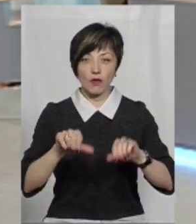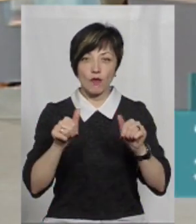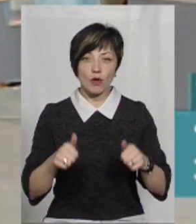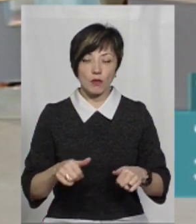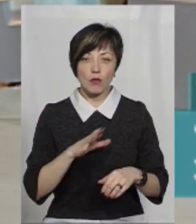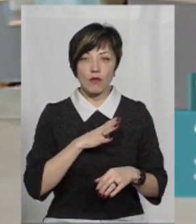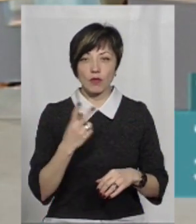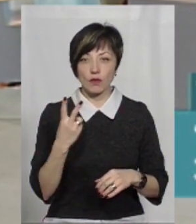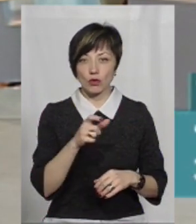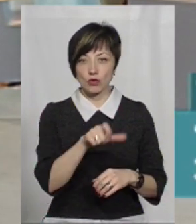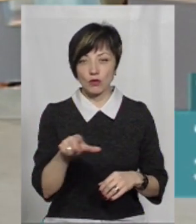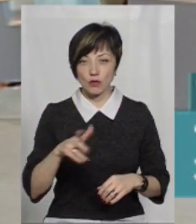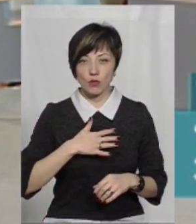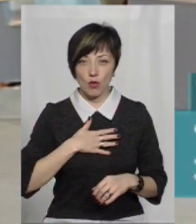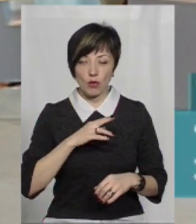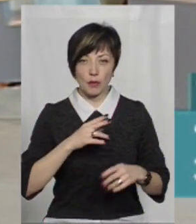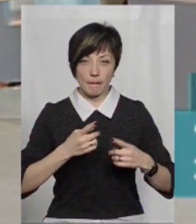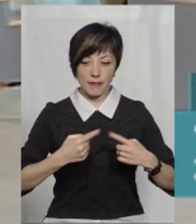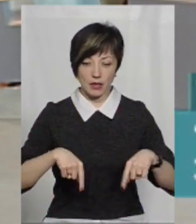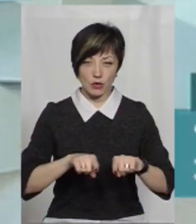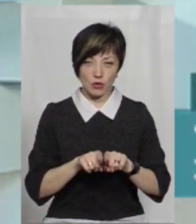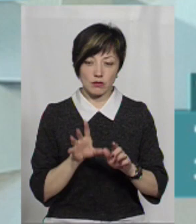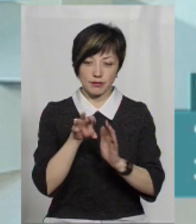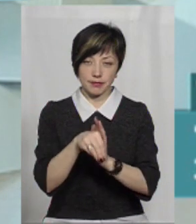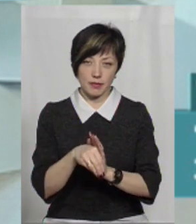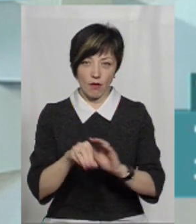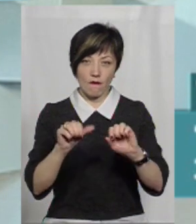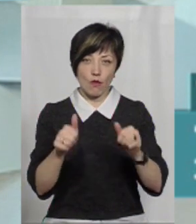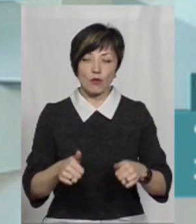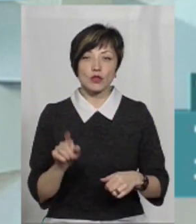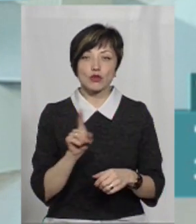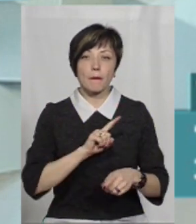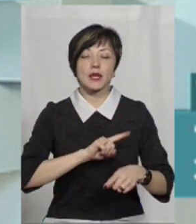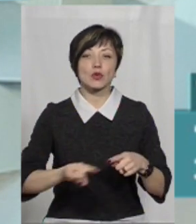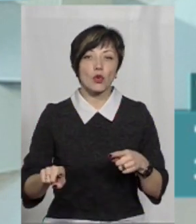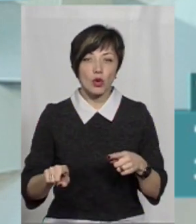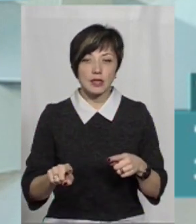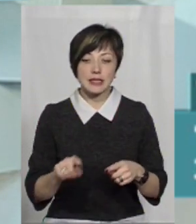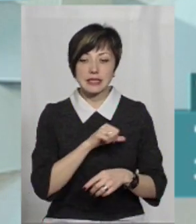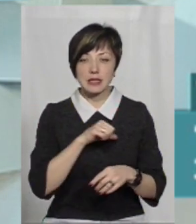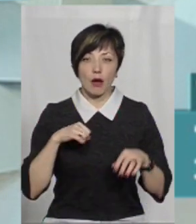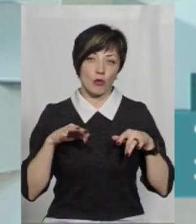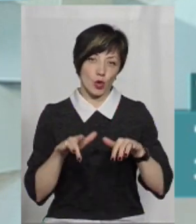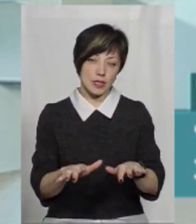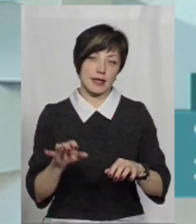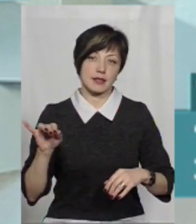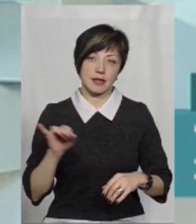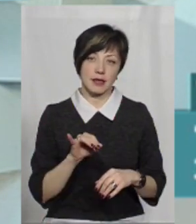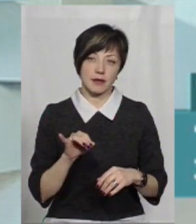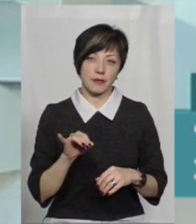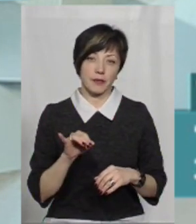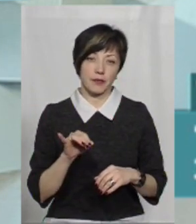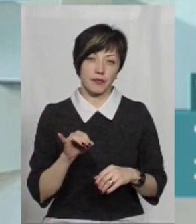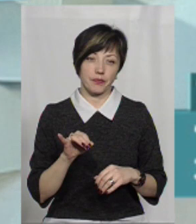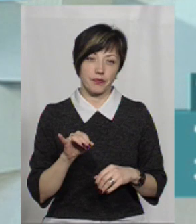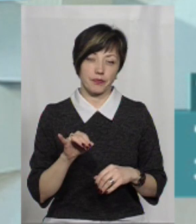підрозділу двоє чоловік працювало в підрозділі митного оформлення для того, щоб прискорити сам процес. фактично,